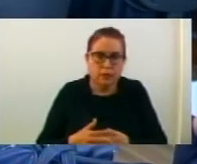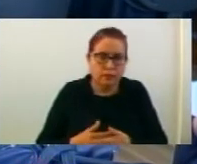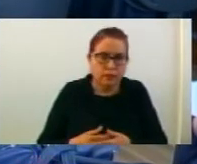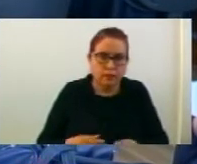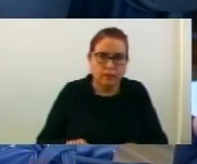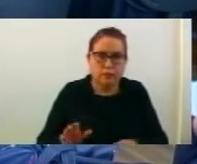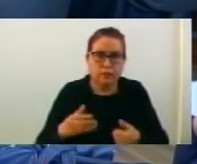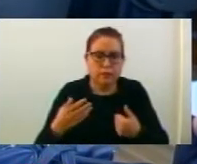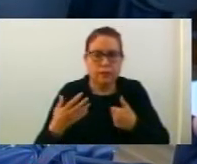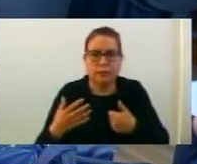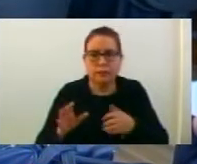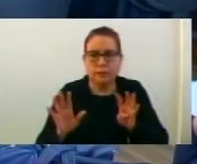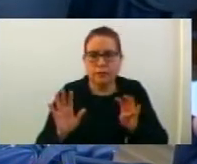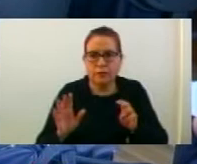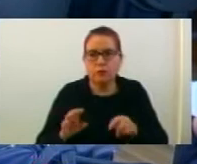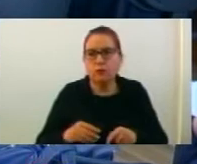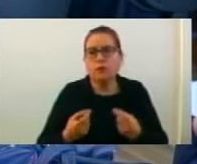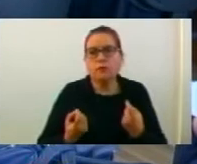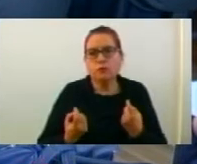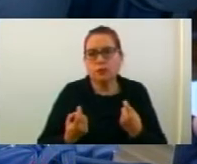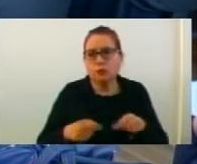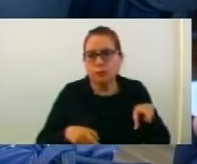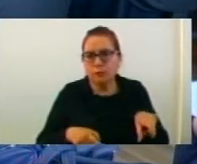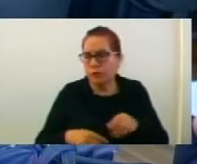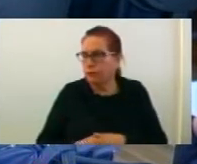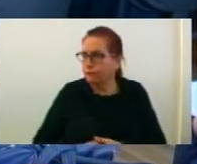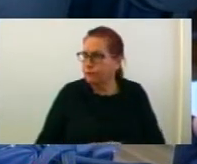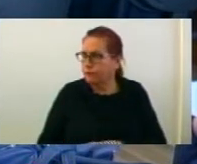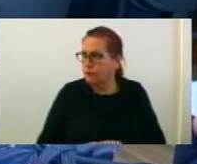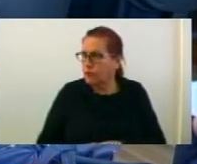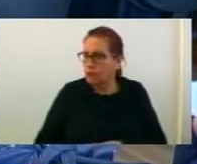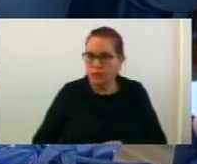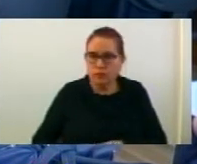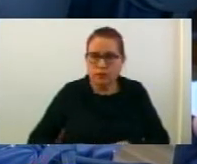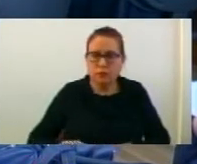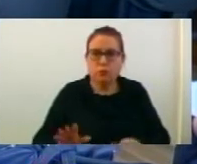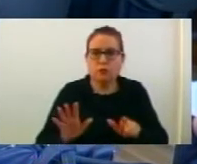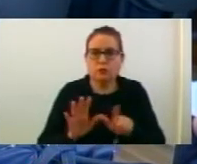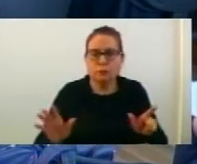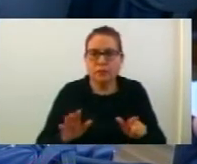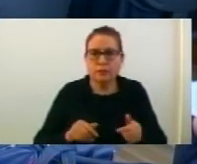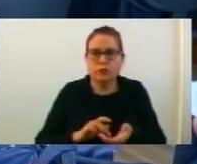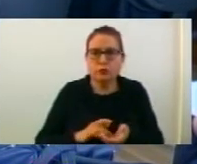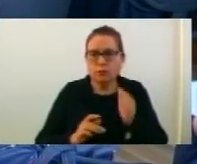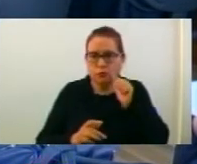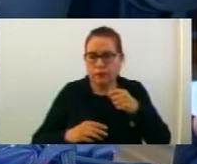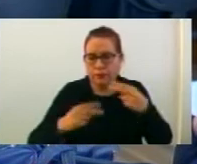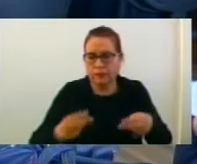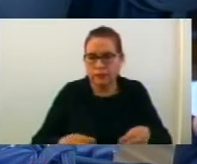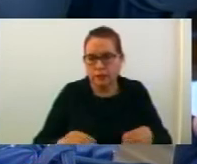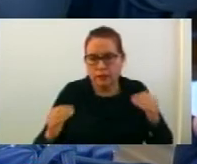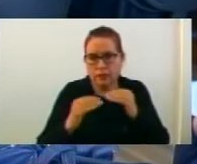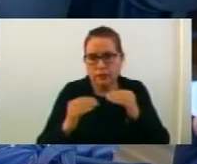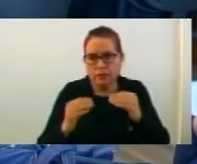капи броя 9-то сумаса, као ПОП ЧЕВА. Премлювена работа по 70-та точка днева ред. Барен с